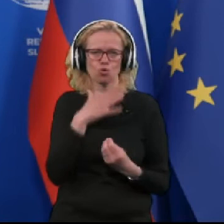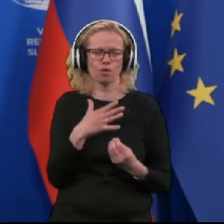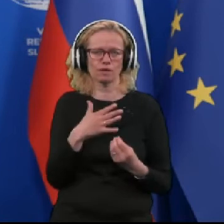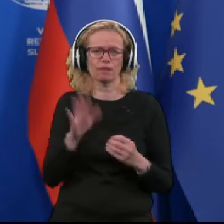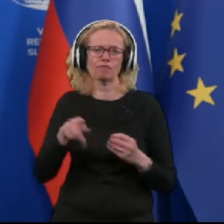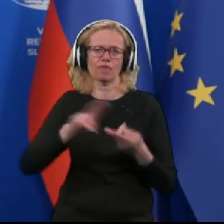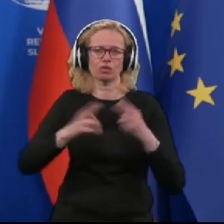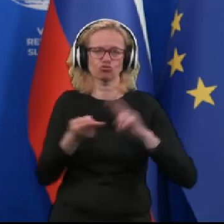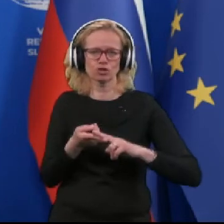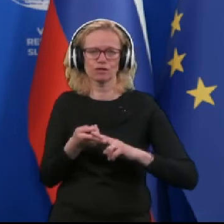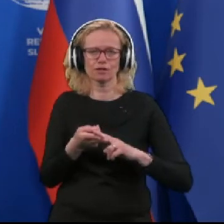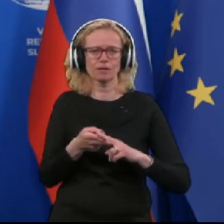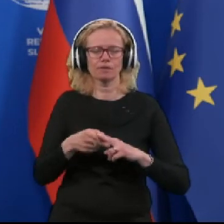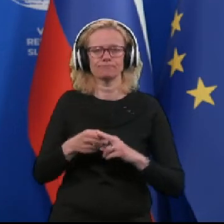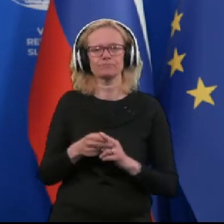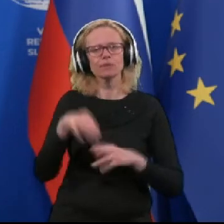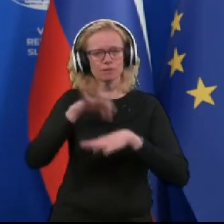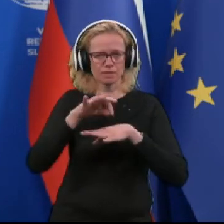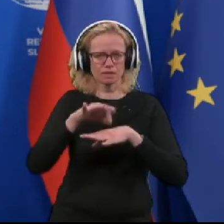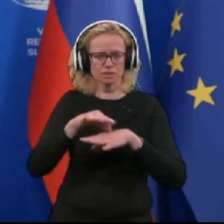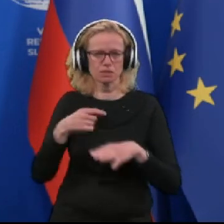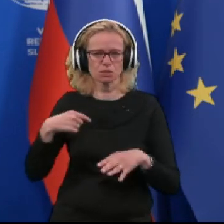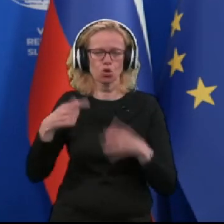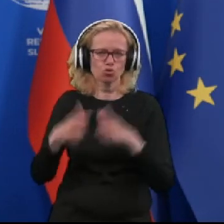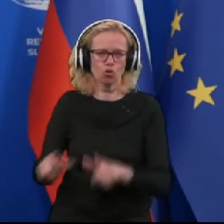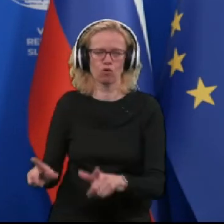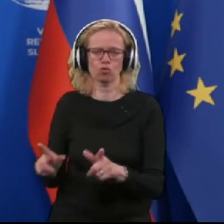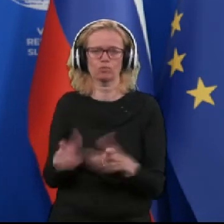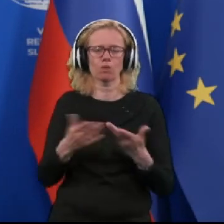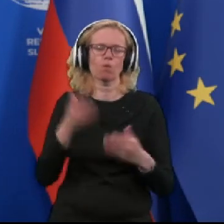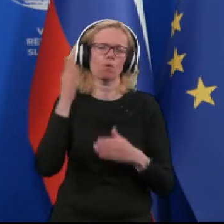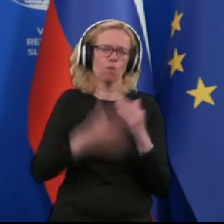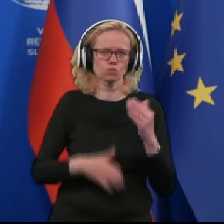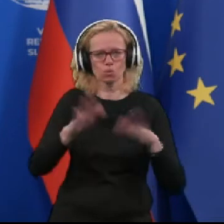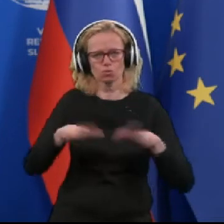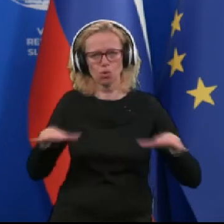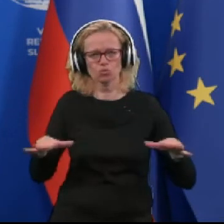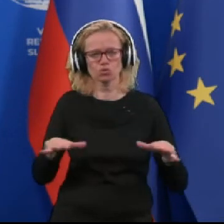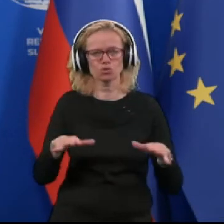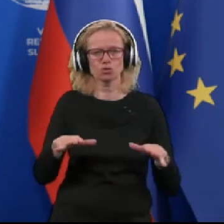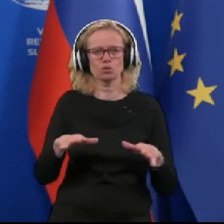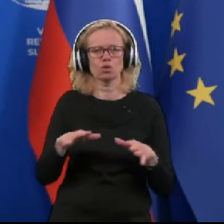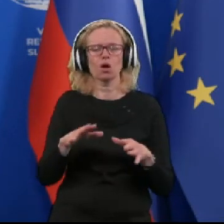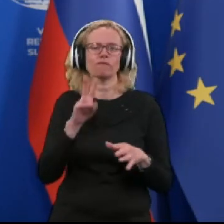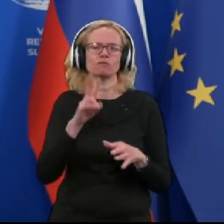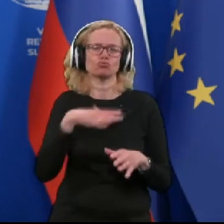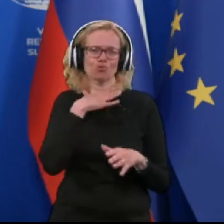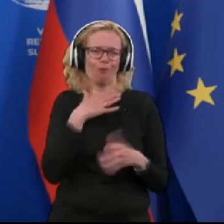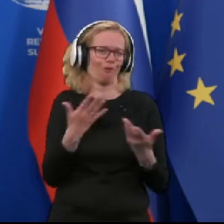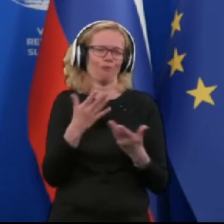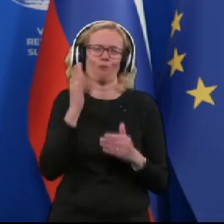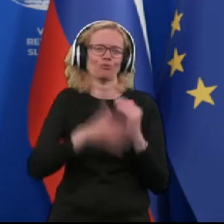tudi nekak medicinsko dovoljujemo, da si končno lahko otroci v šoli tudi vrtajo po nosu.